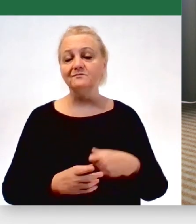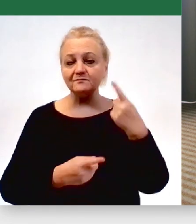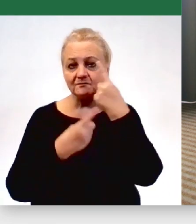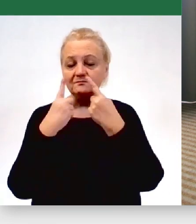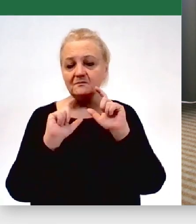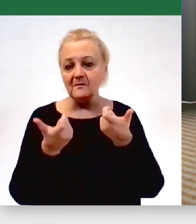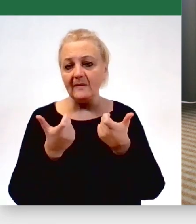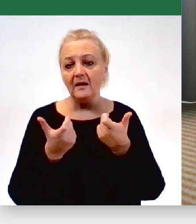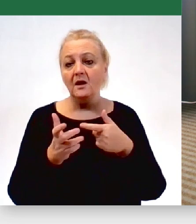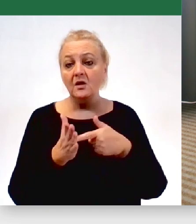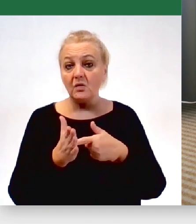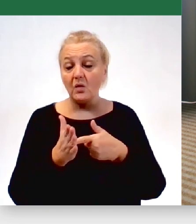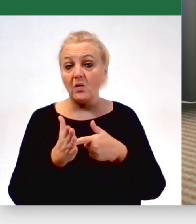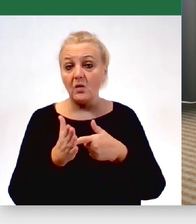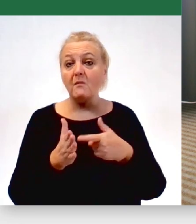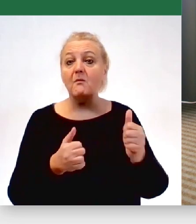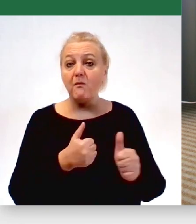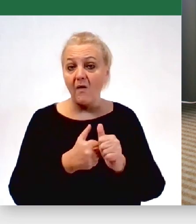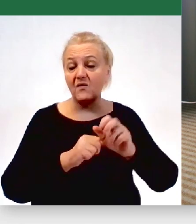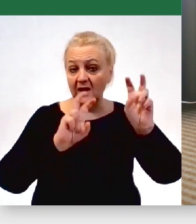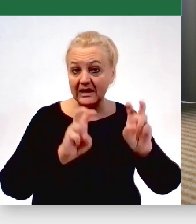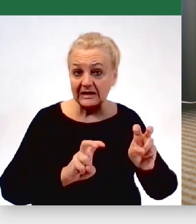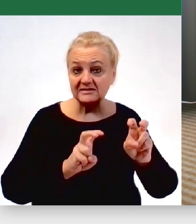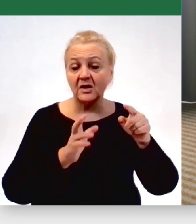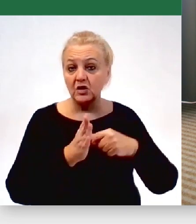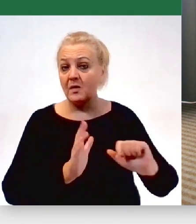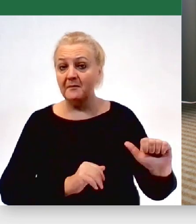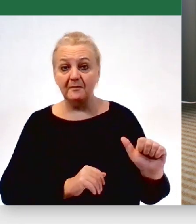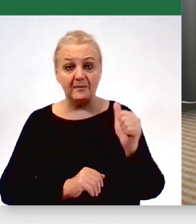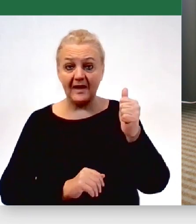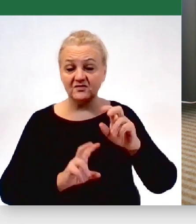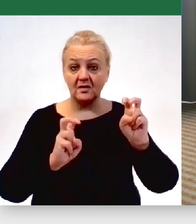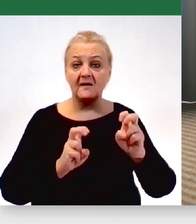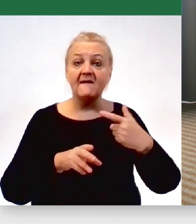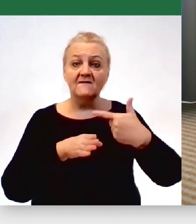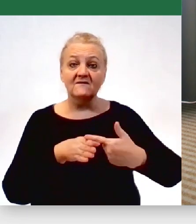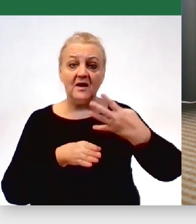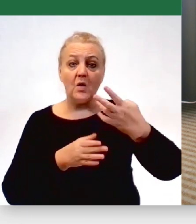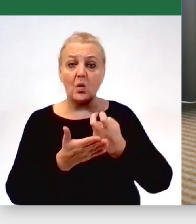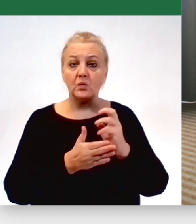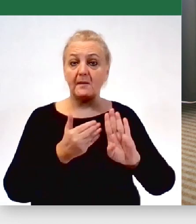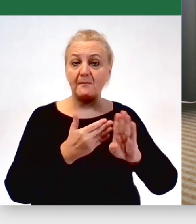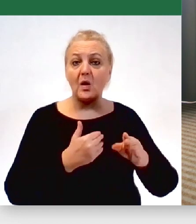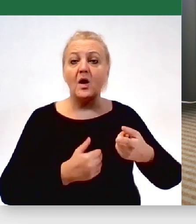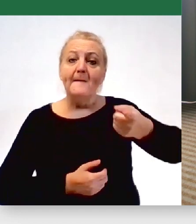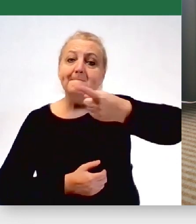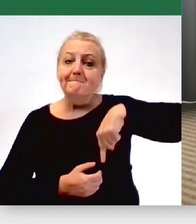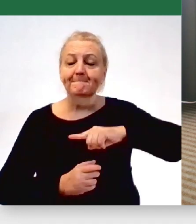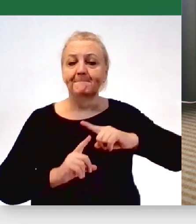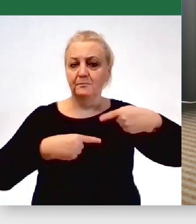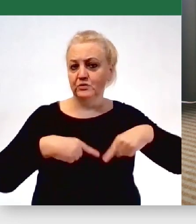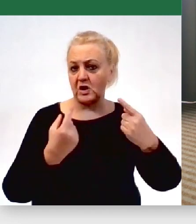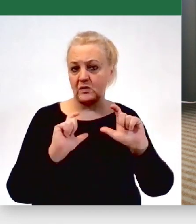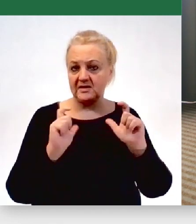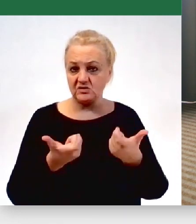że wtedy z tego kryzysu, tego pierwszego, po 24 lutego, wszyscy wyszliśmy z przekonaniem,